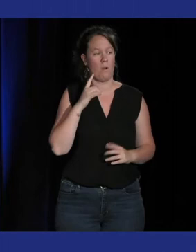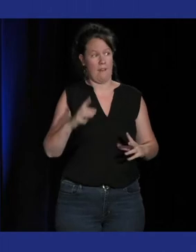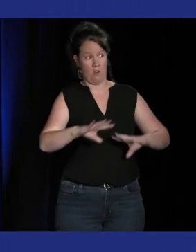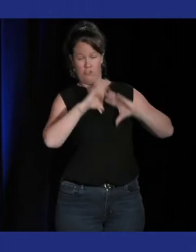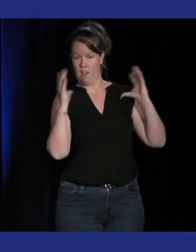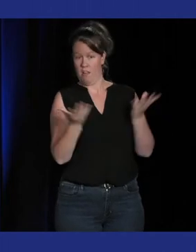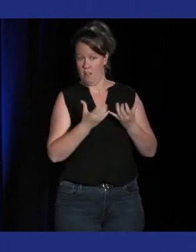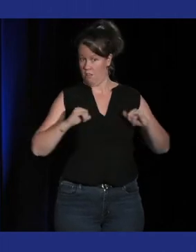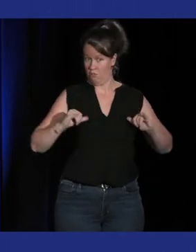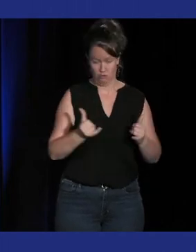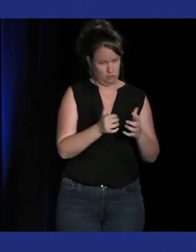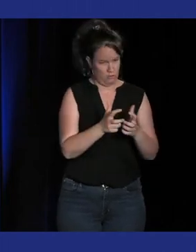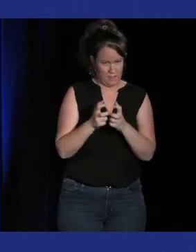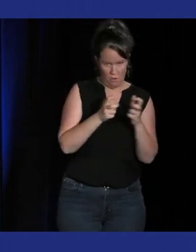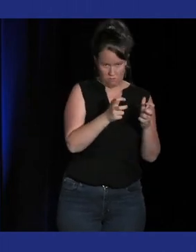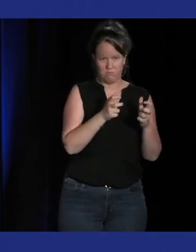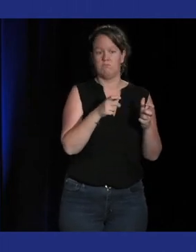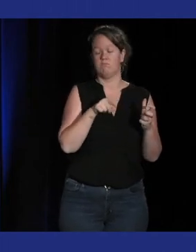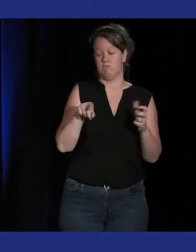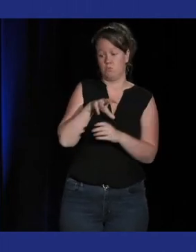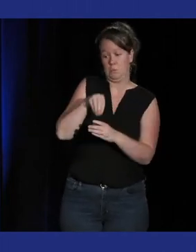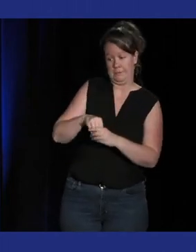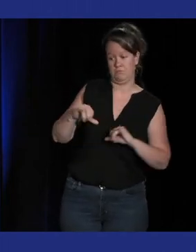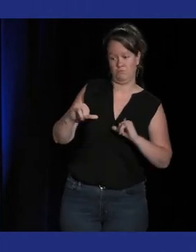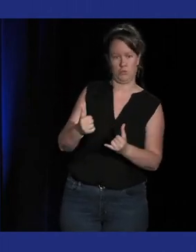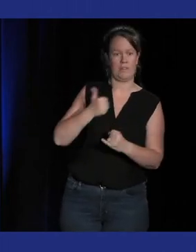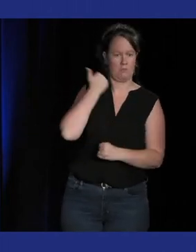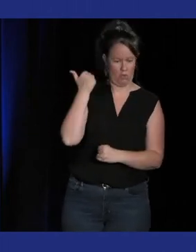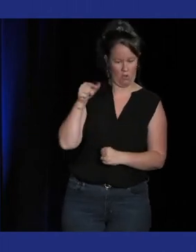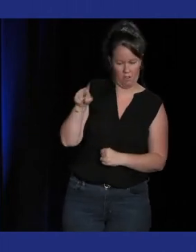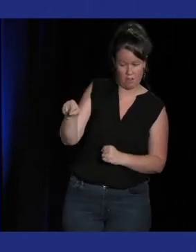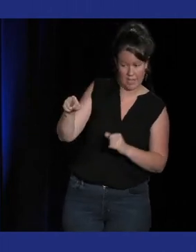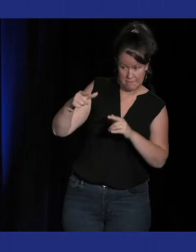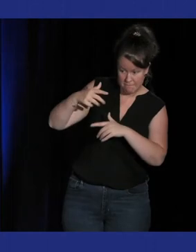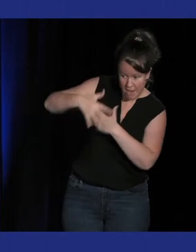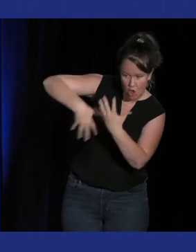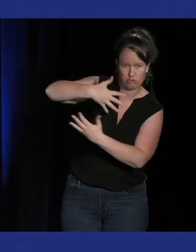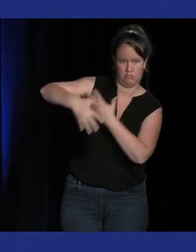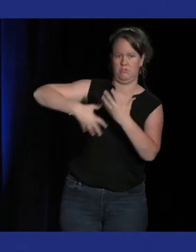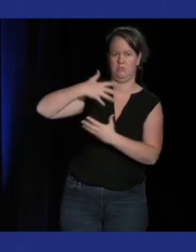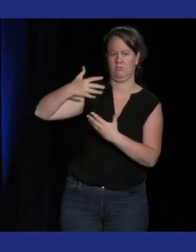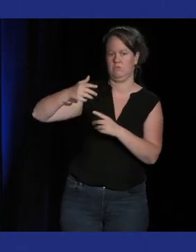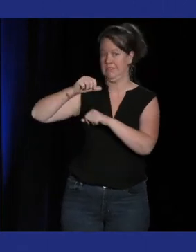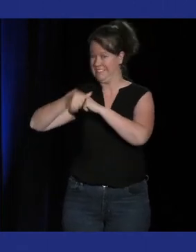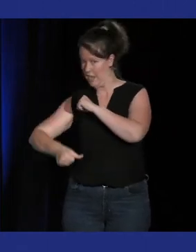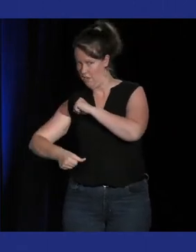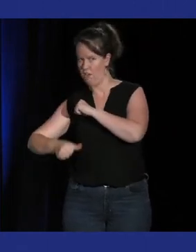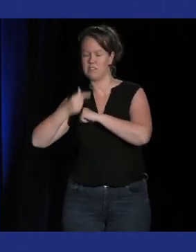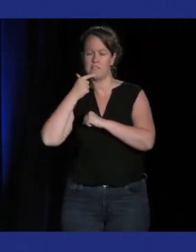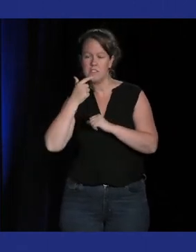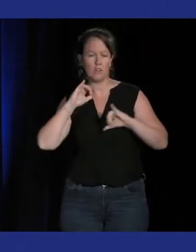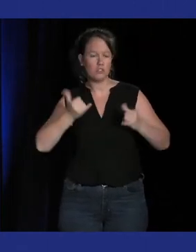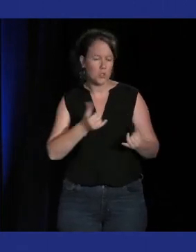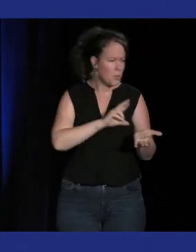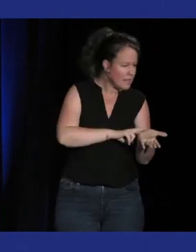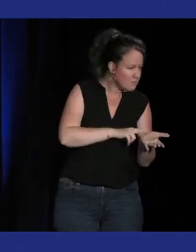moment et notamment sur la scène indé de mélanger les genres et de dire c'est un super meat boy croisé avec un tel truc et donc c'est très